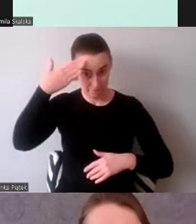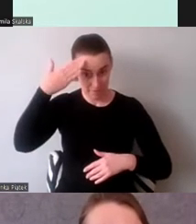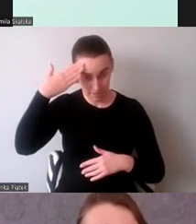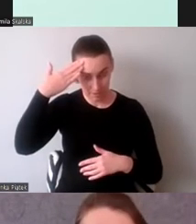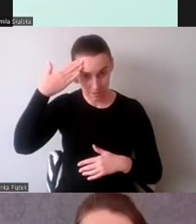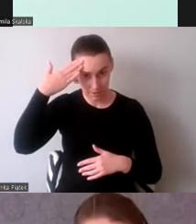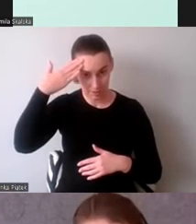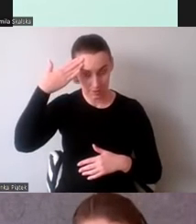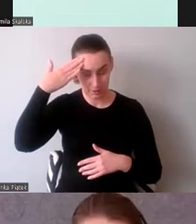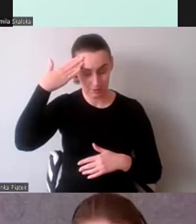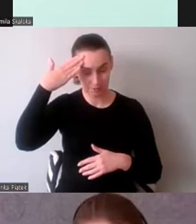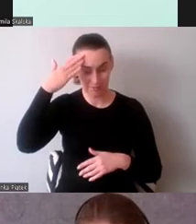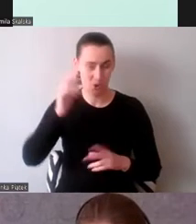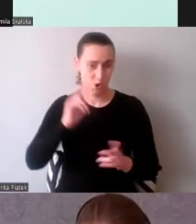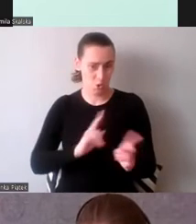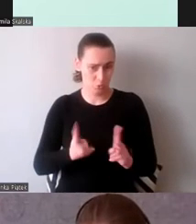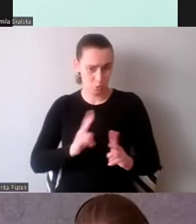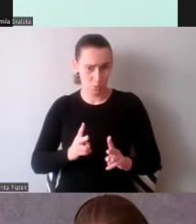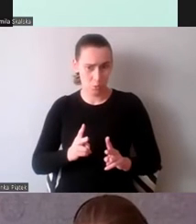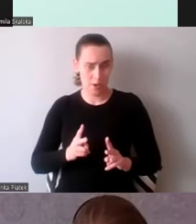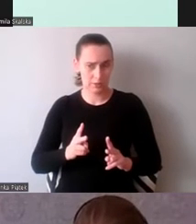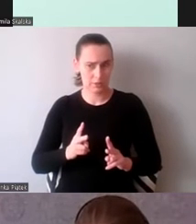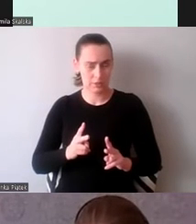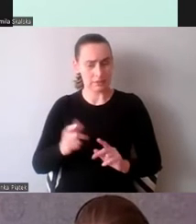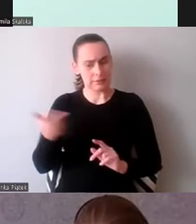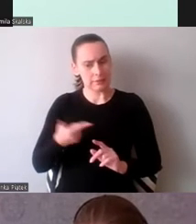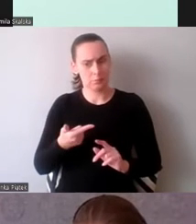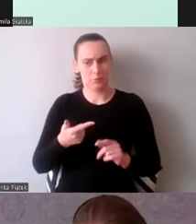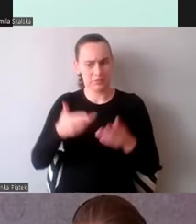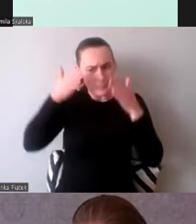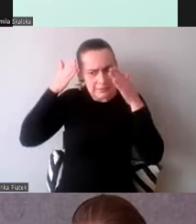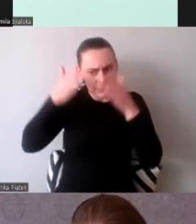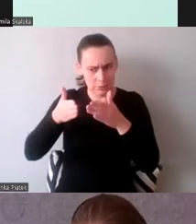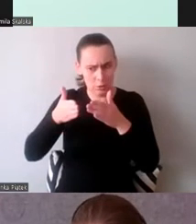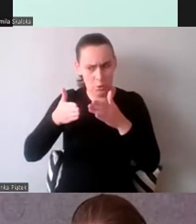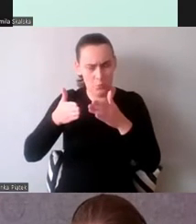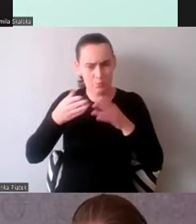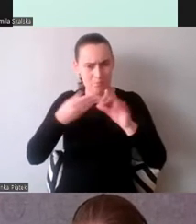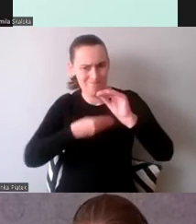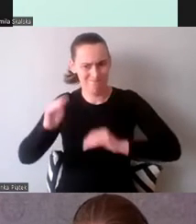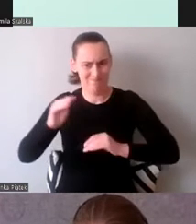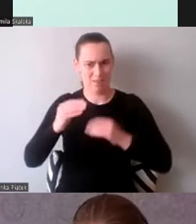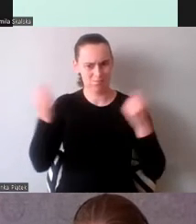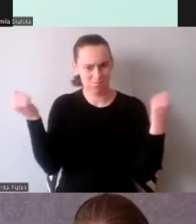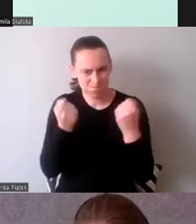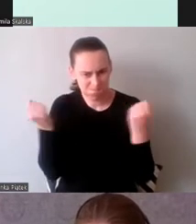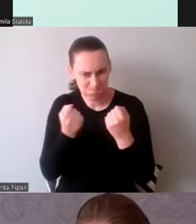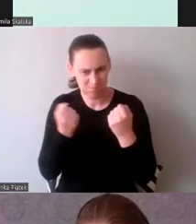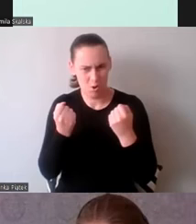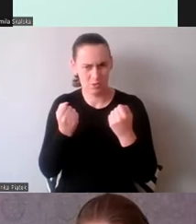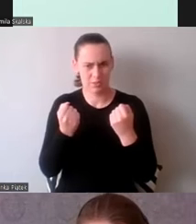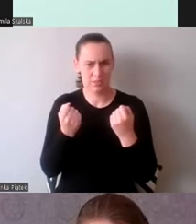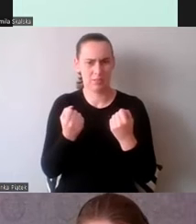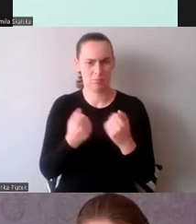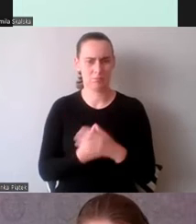tłumacz będzie musiał skupiać się znacznie mocniej i na tym